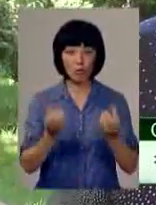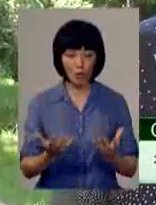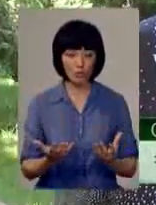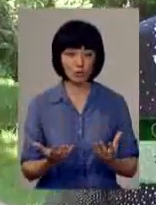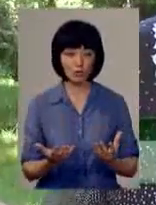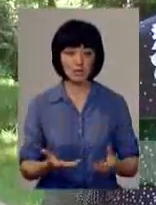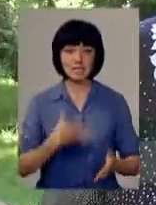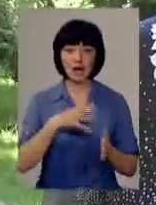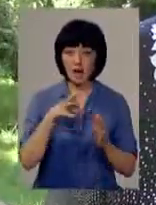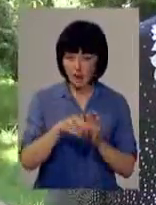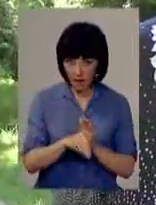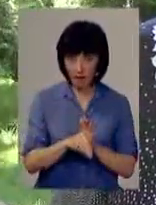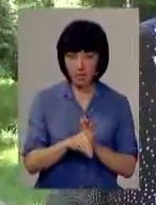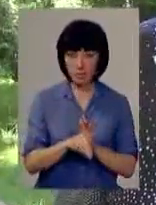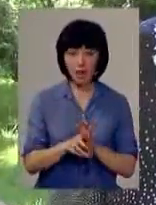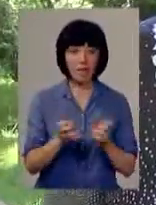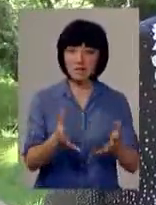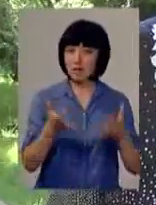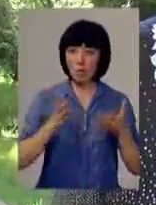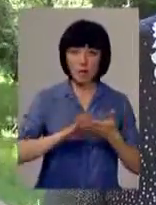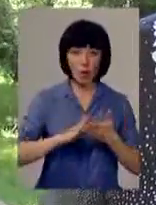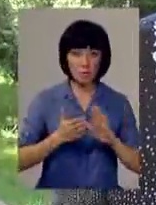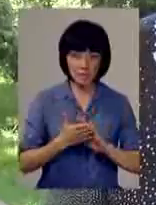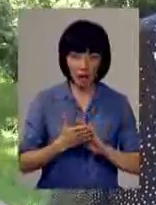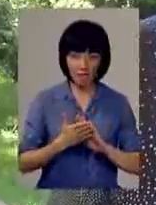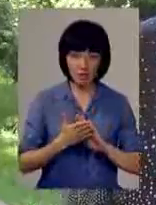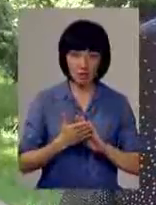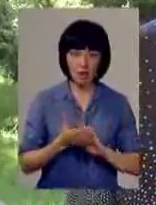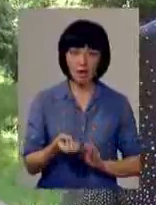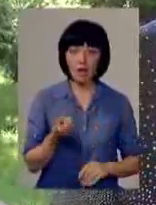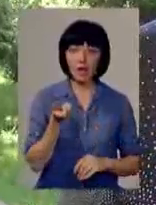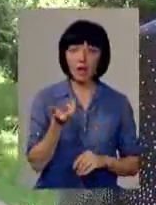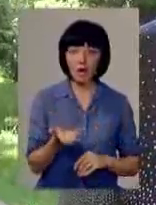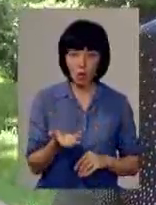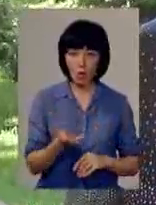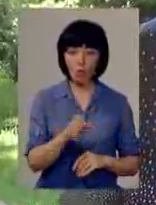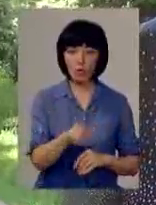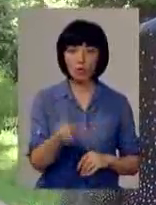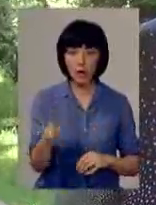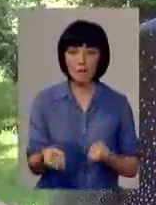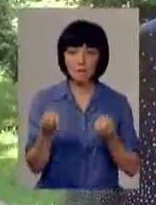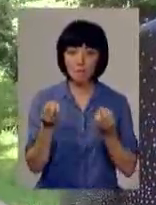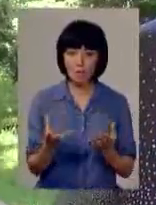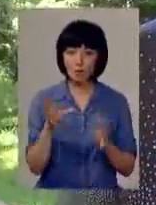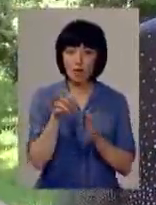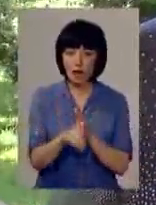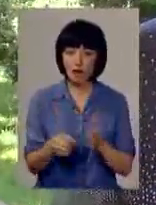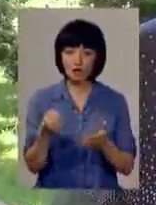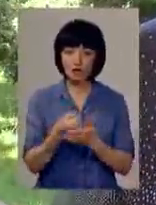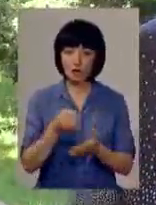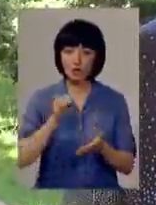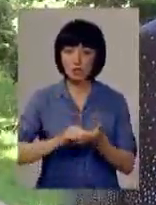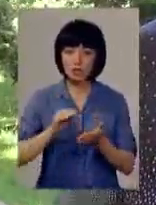загибель, занез'ясованих обставин кількох людей, які просто належать до